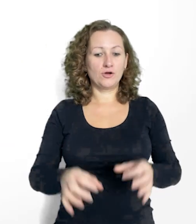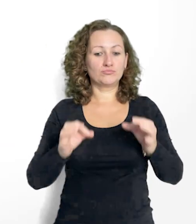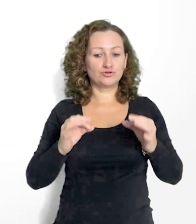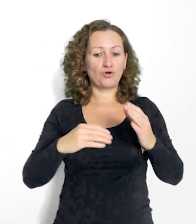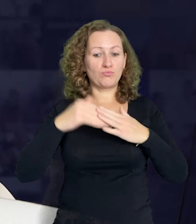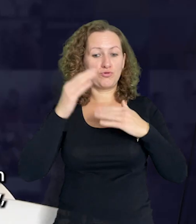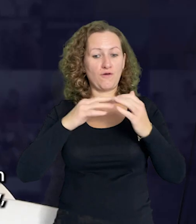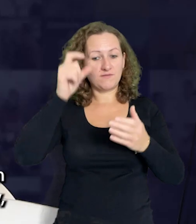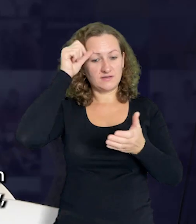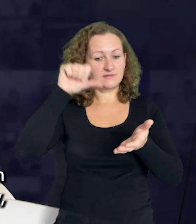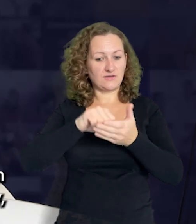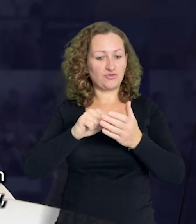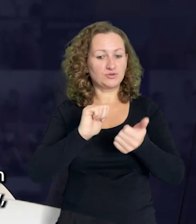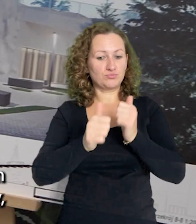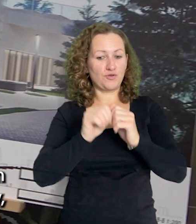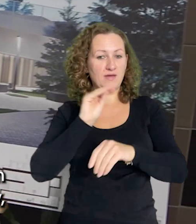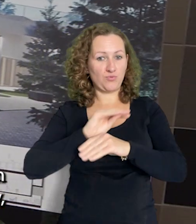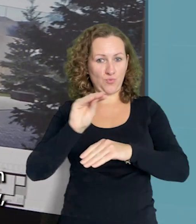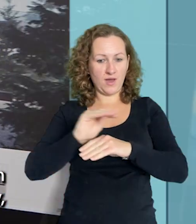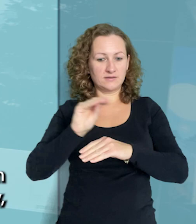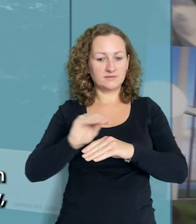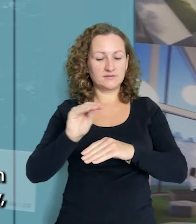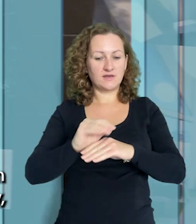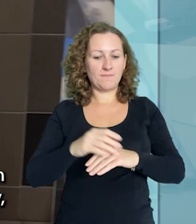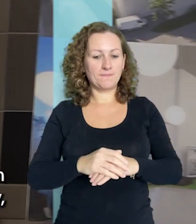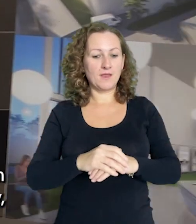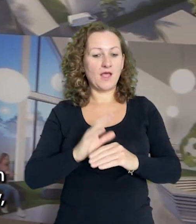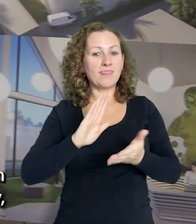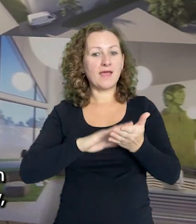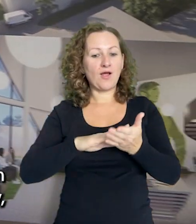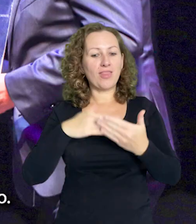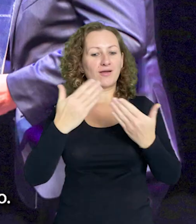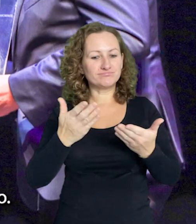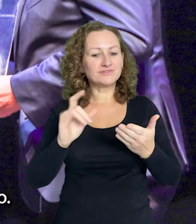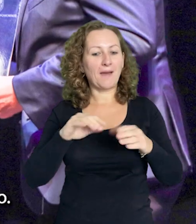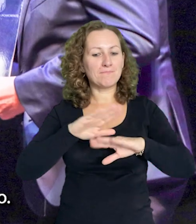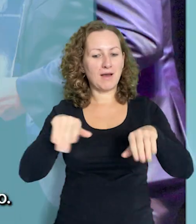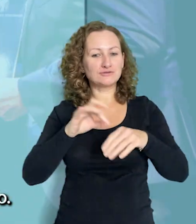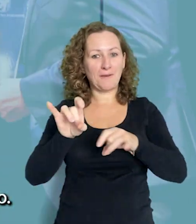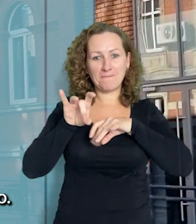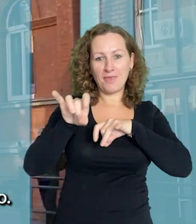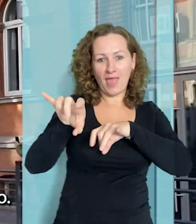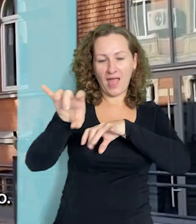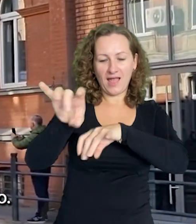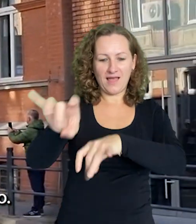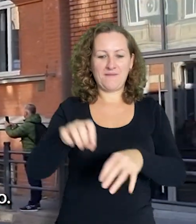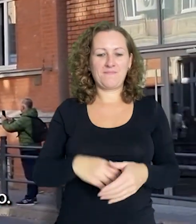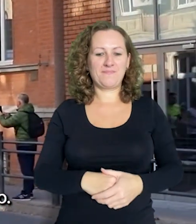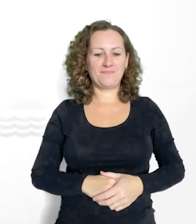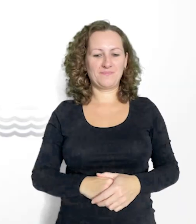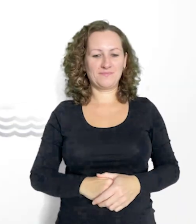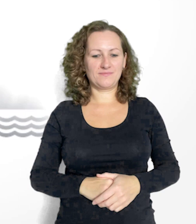Muzyka W dzisiejszym wydaniu m.in. budowa Centrum Sportowo-Edukacyjnego im. Kazimierza Dejny, nagroda za baseny, relacja z biegu